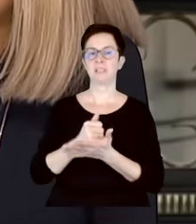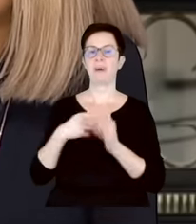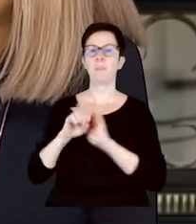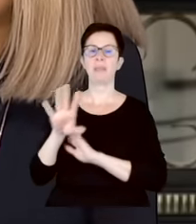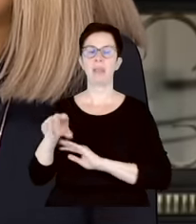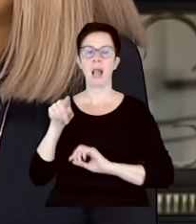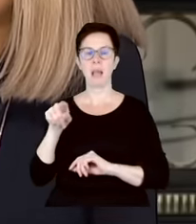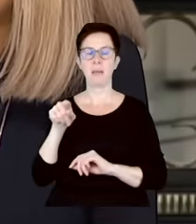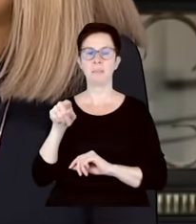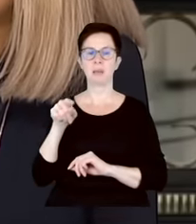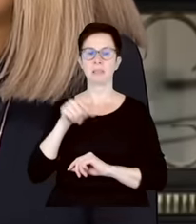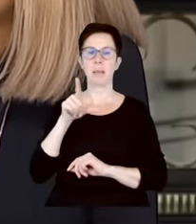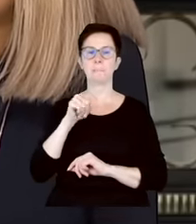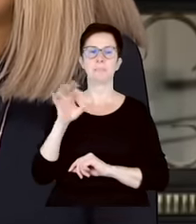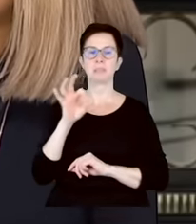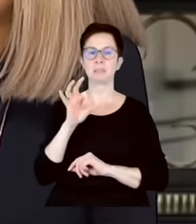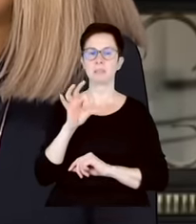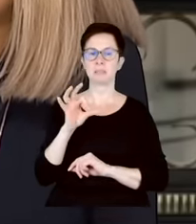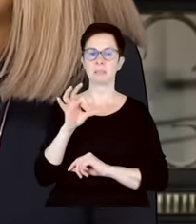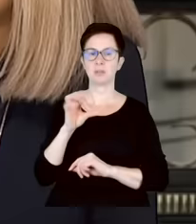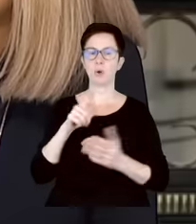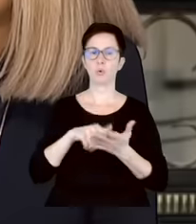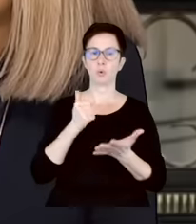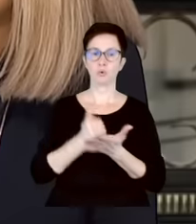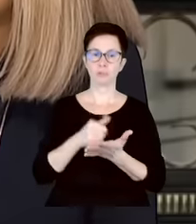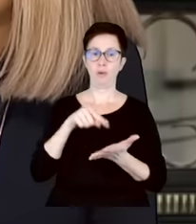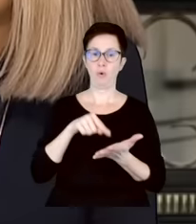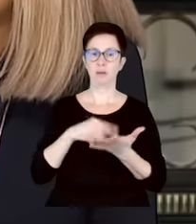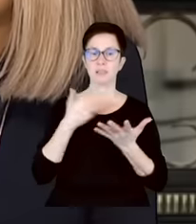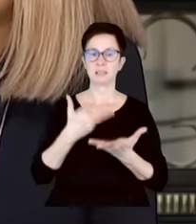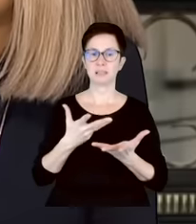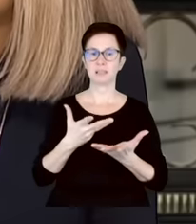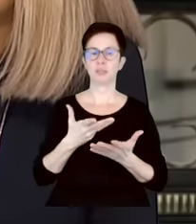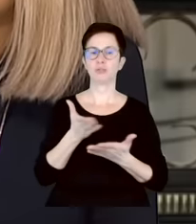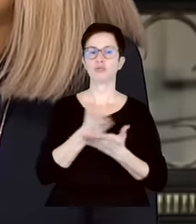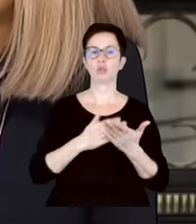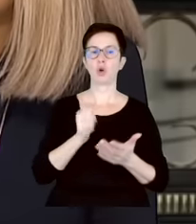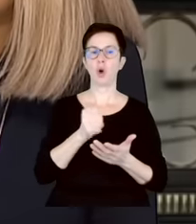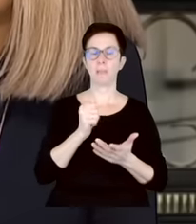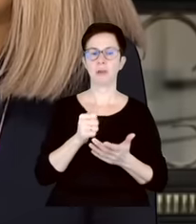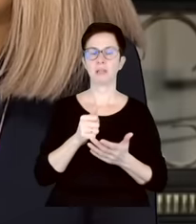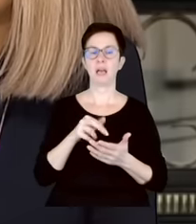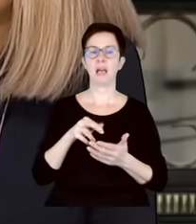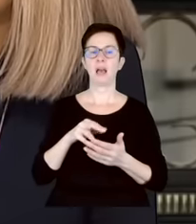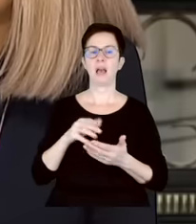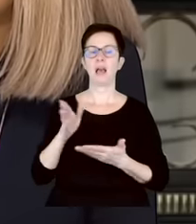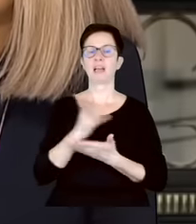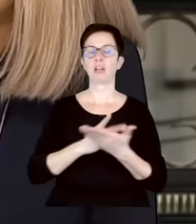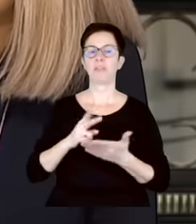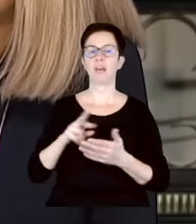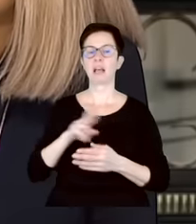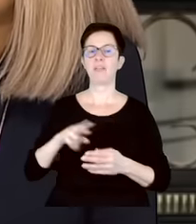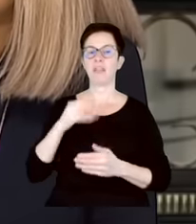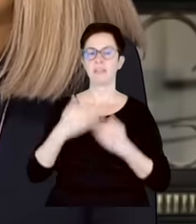gdzie Prawo i Sprawiedliwość ustawą chciało przerzucić część kompetencji Krajowej Rady Fonii i Telewizji na